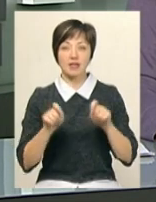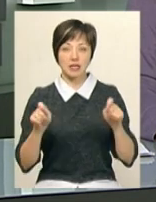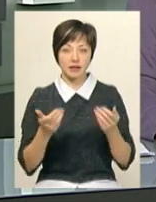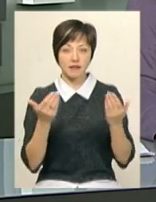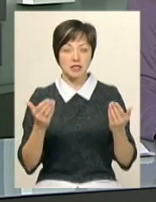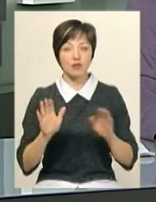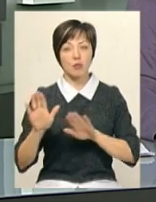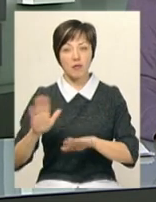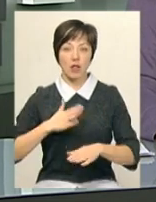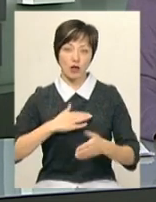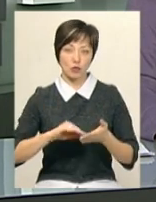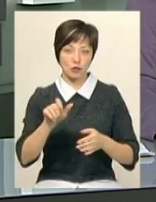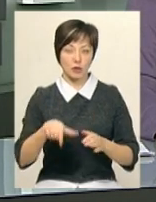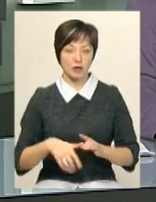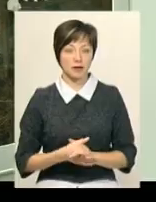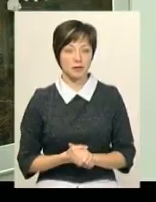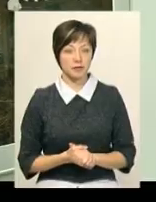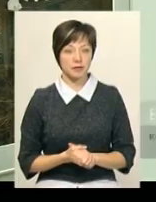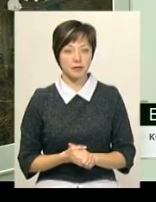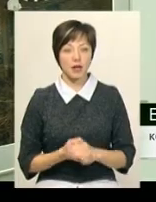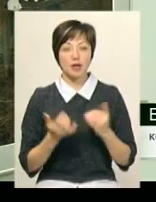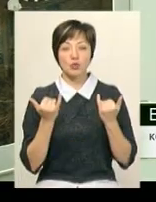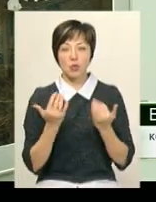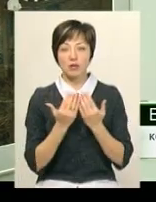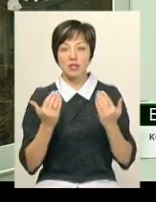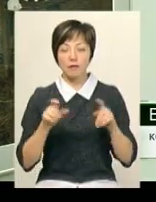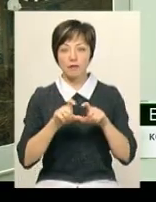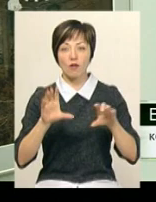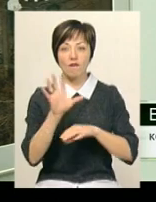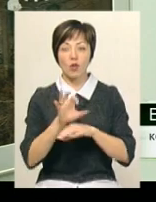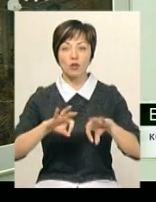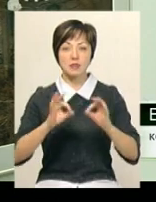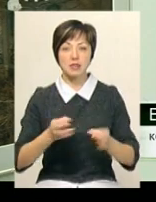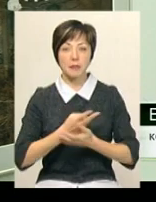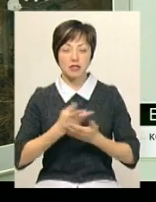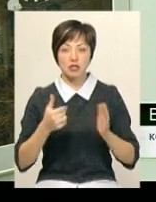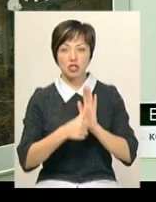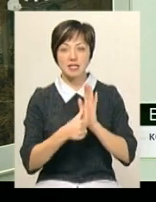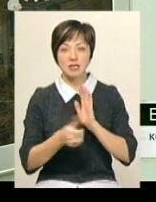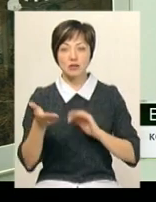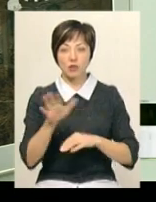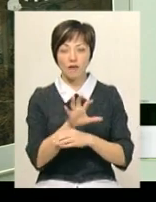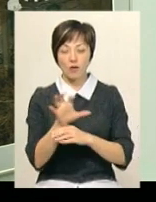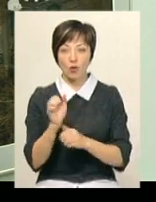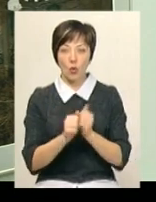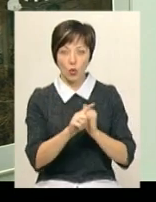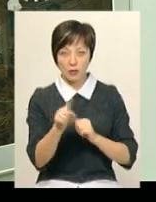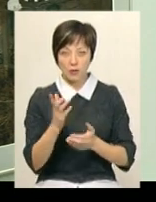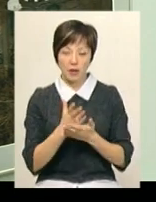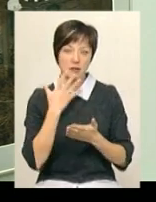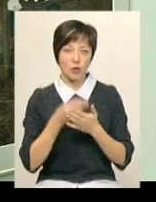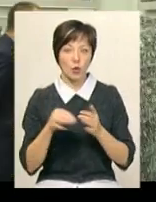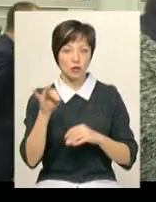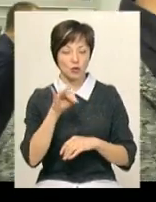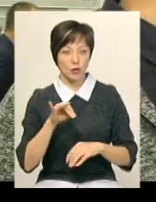побувала Вікторія Зелінська. Сьогодні в музеї студії фотомистецтв представлено 60 світлин, кожна з яких має свою